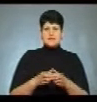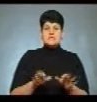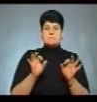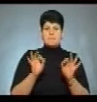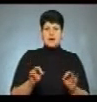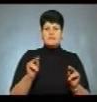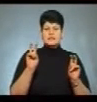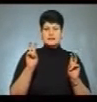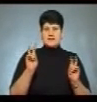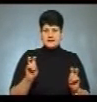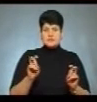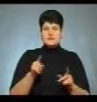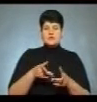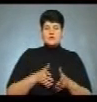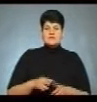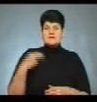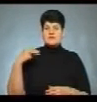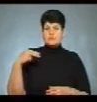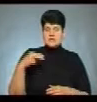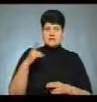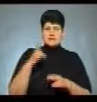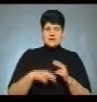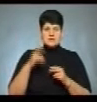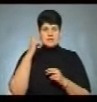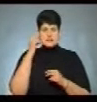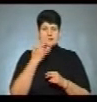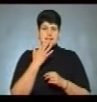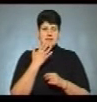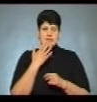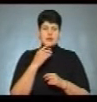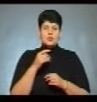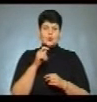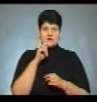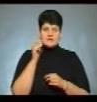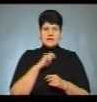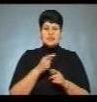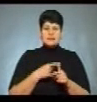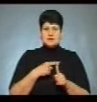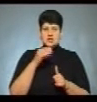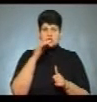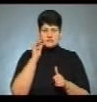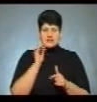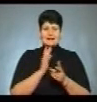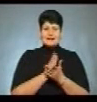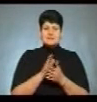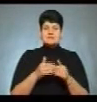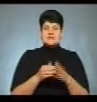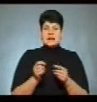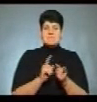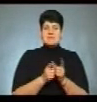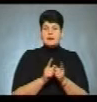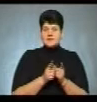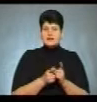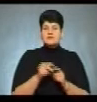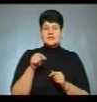Наливайченко народився у Запоріжжі. Закінчив Київський національний університет імені Шевченка за спеціальністю перекладач. У 1991